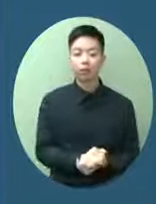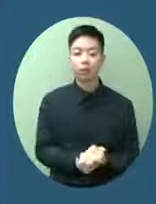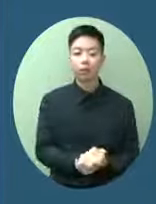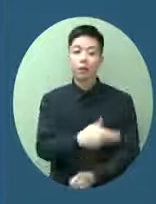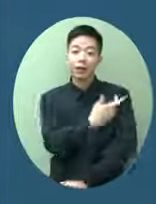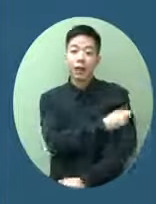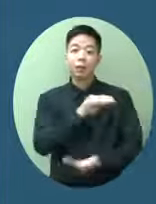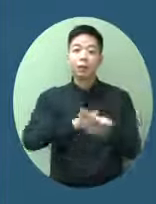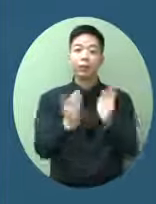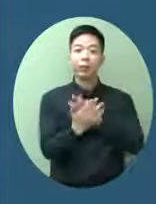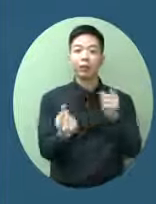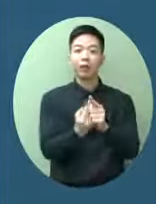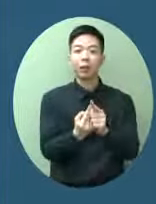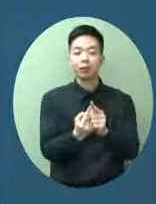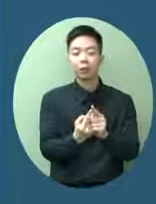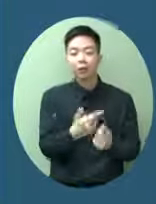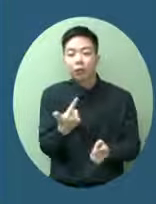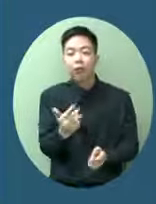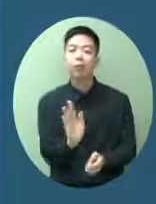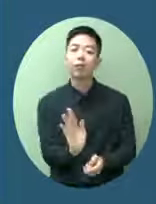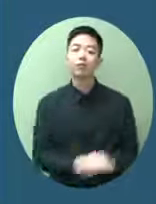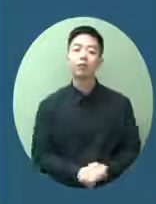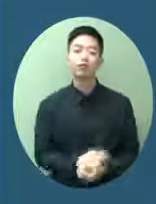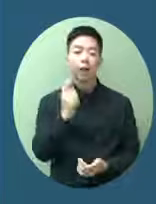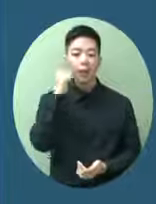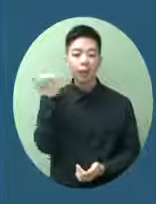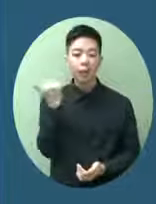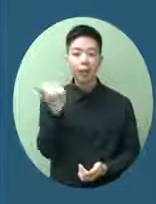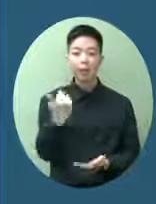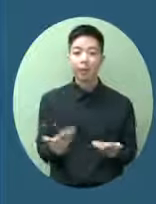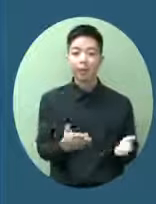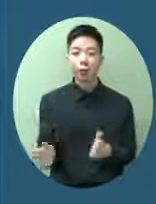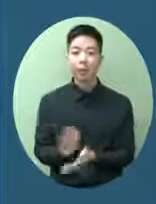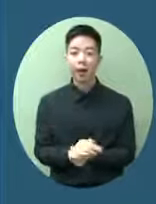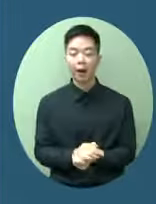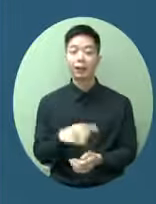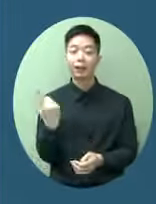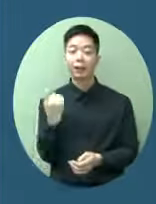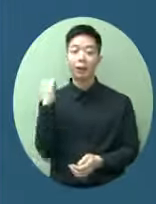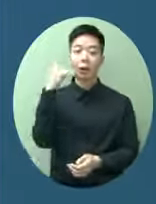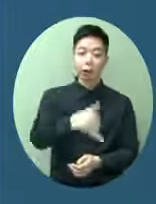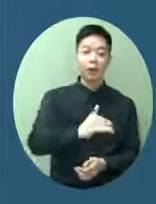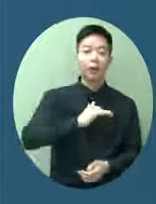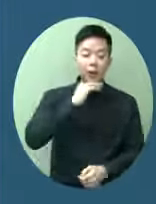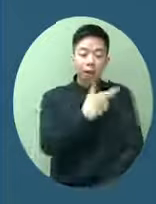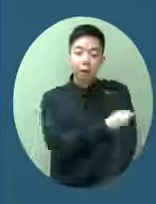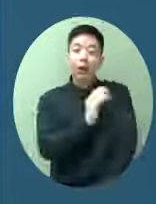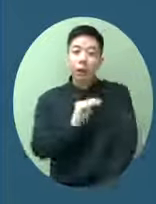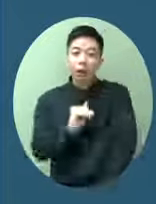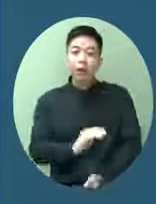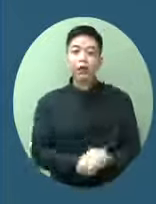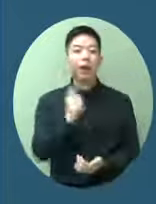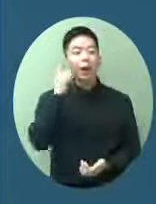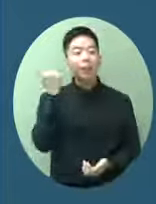不是很多不過希望有一職日醜之後有更加多的學生或長者會拿職日醜來